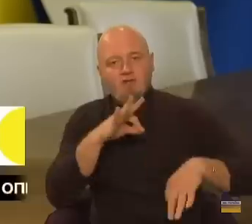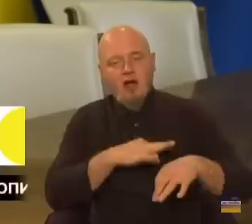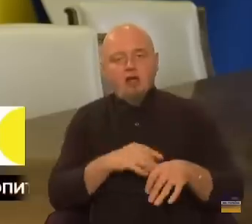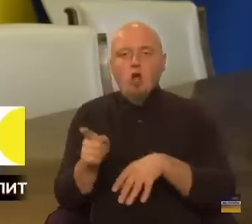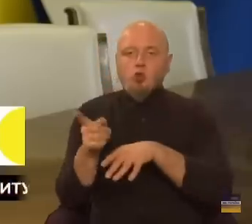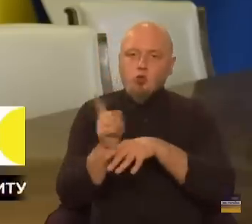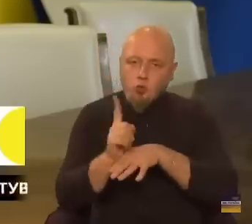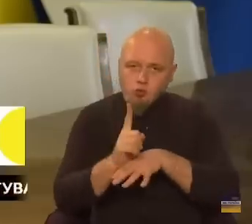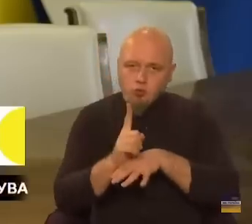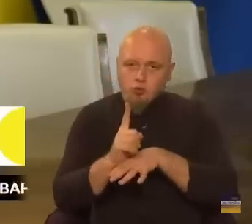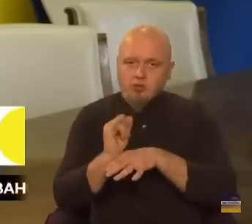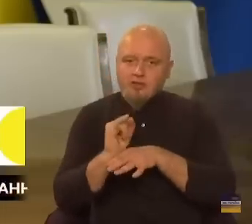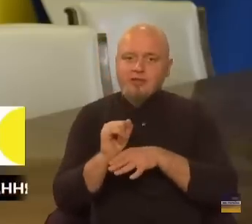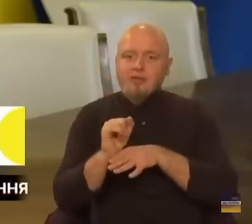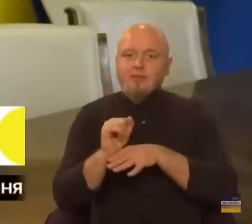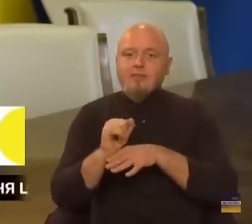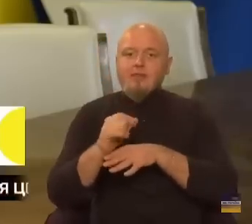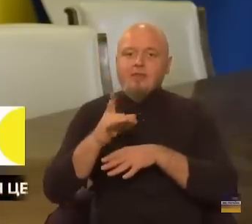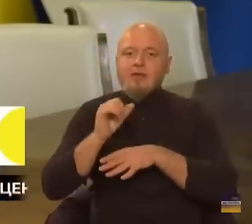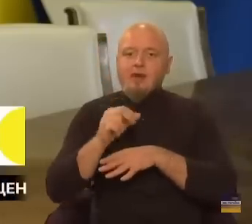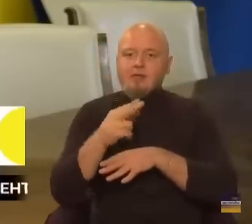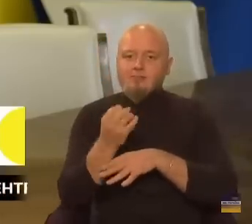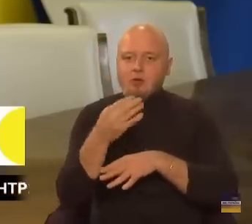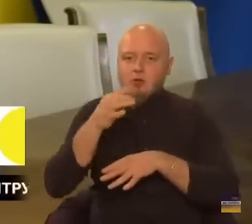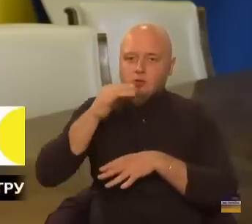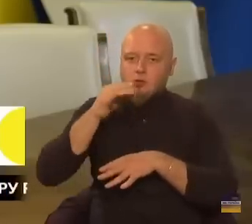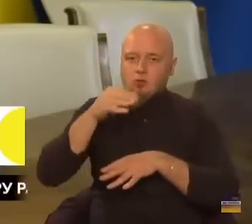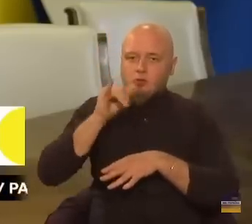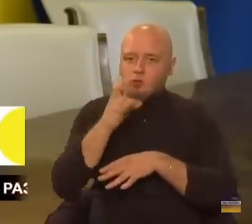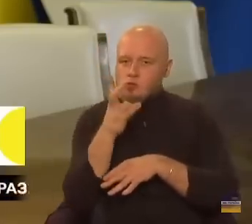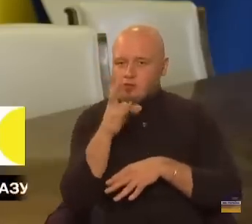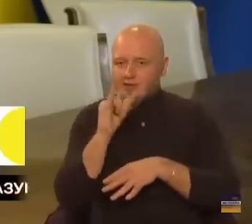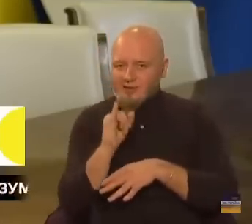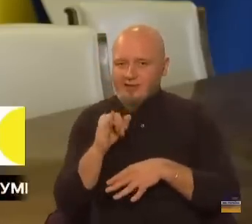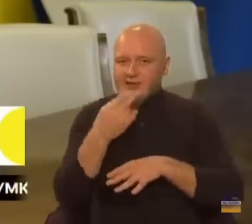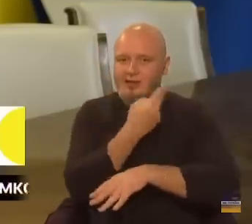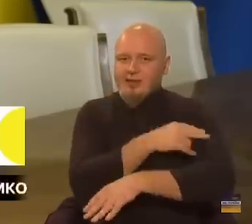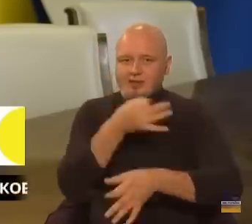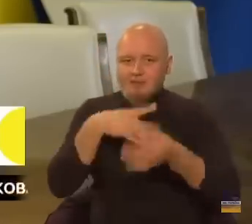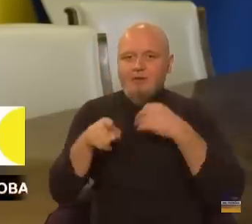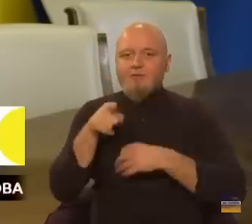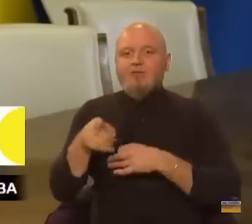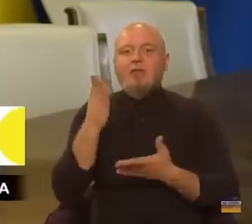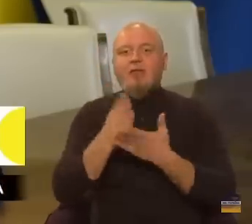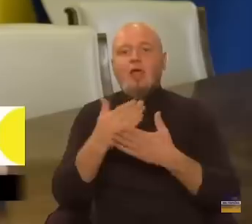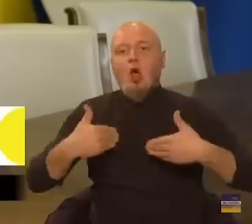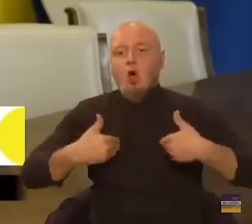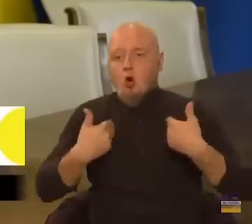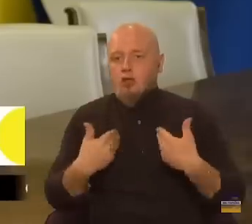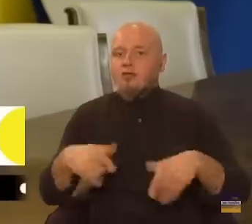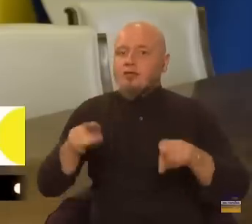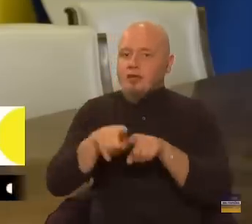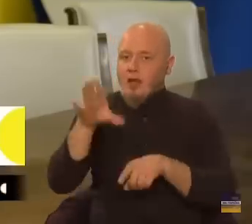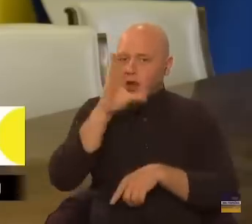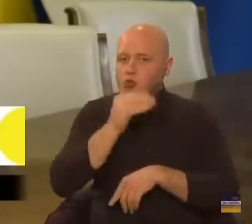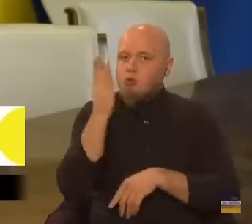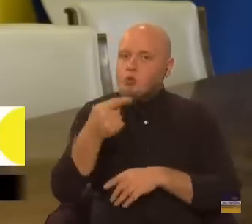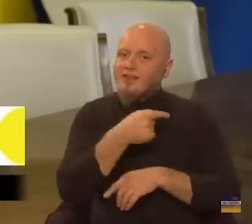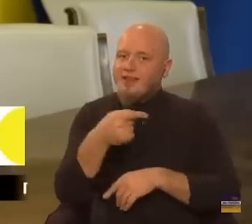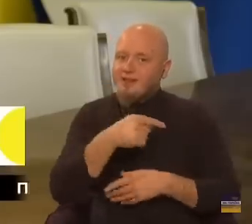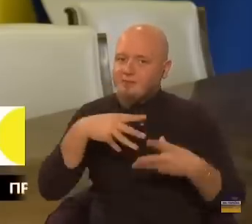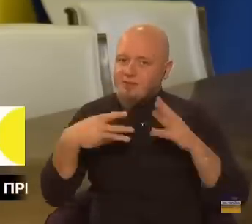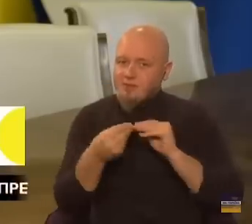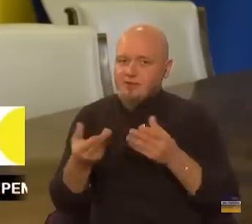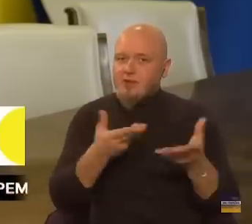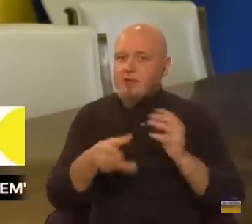дозу і рецептурні лікарські засоби, в них є як користь, так і можуть бути негативні